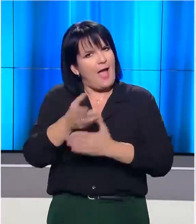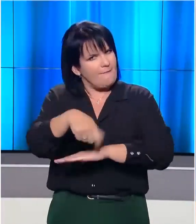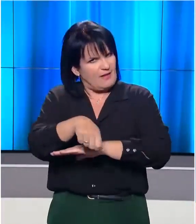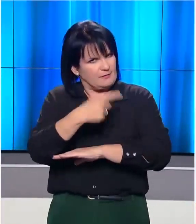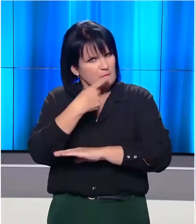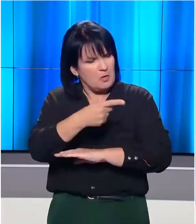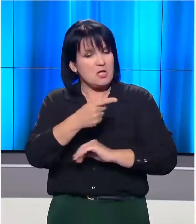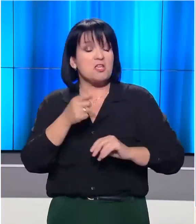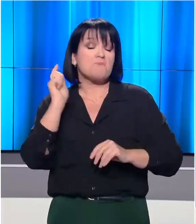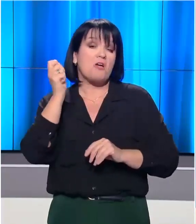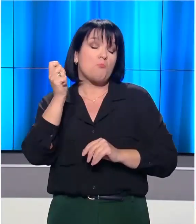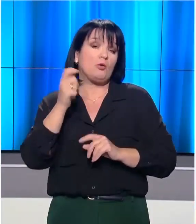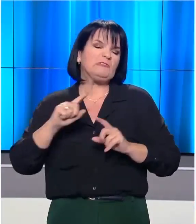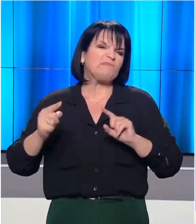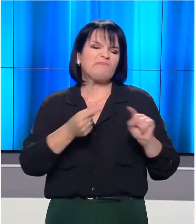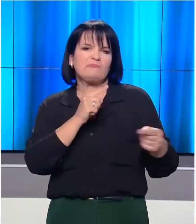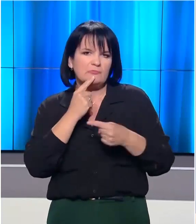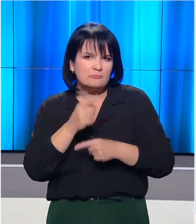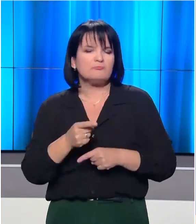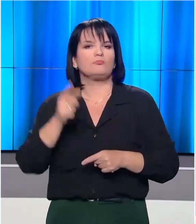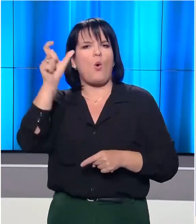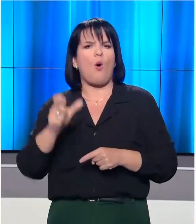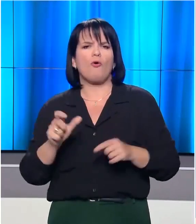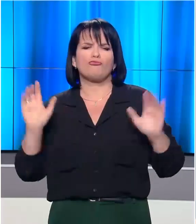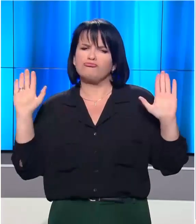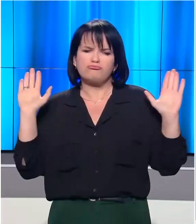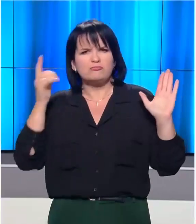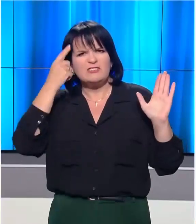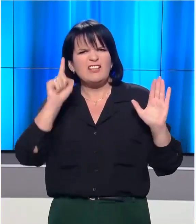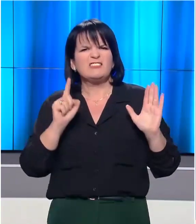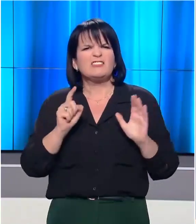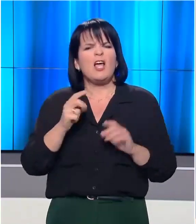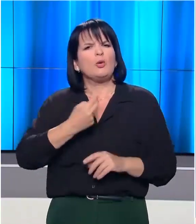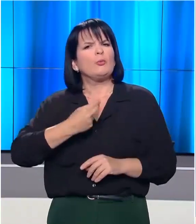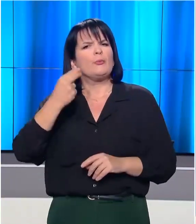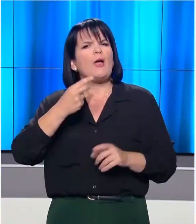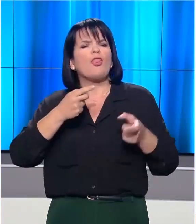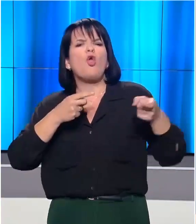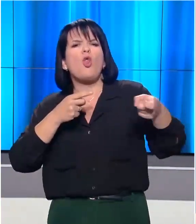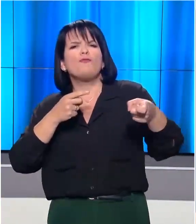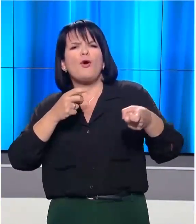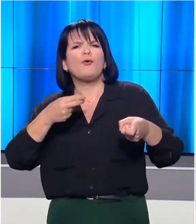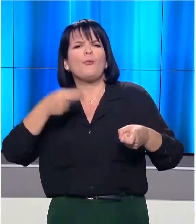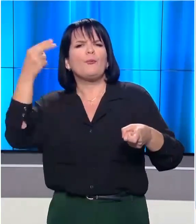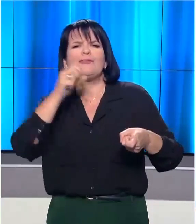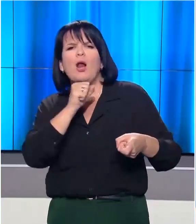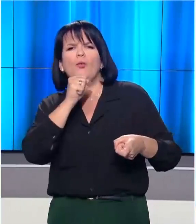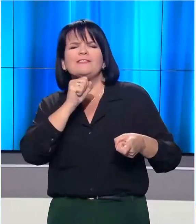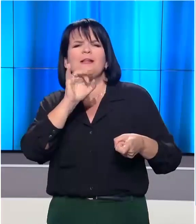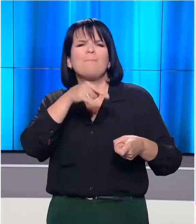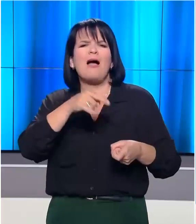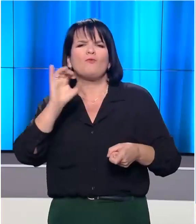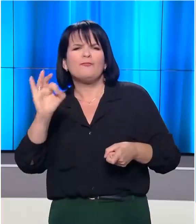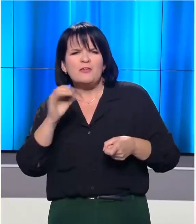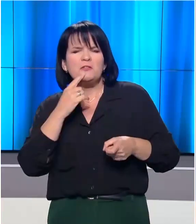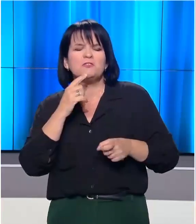εφετείο. Ο εκπρόσωπος τύπου της Χρυσής Αυγής αρνήθηκε ότι γνώριζε τον καθομολογία δολοφόνου του Παύλου Φύσα και δεν απάντησε σε